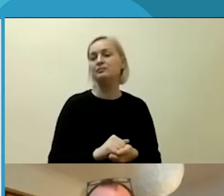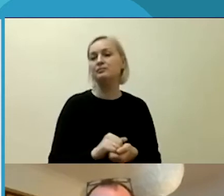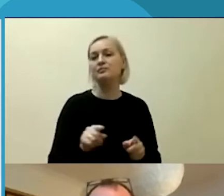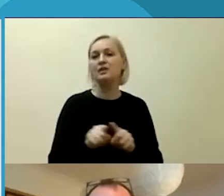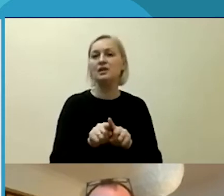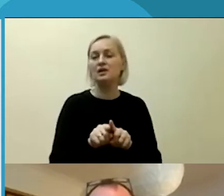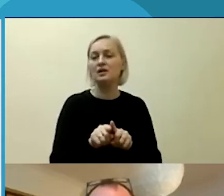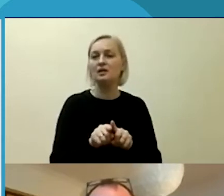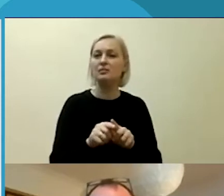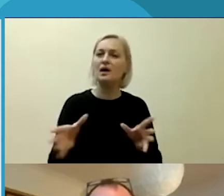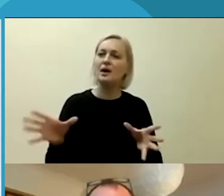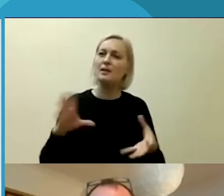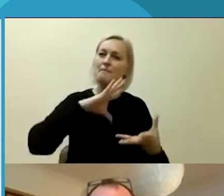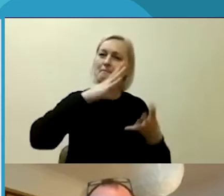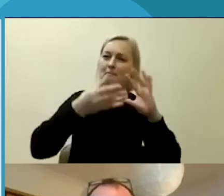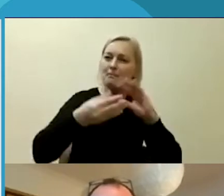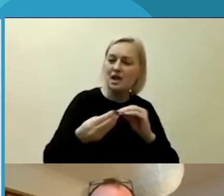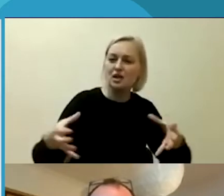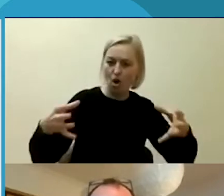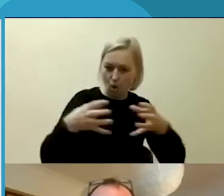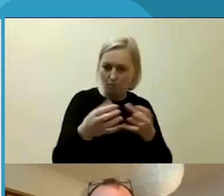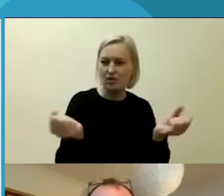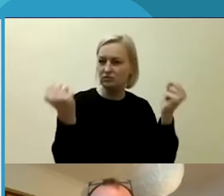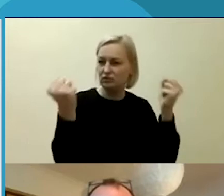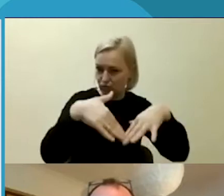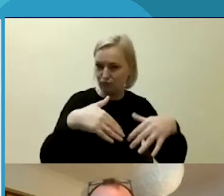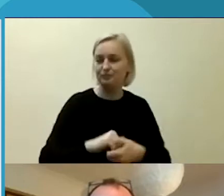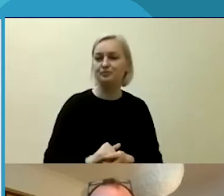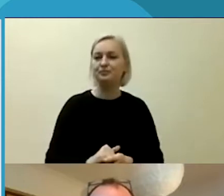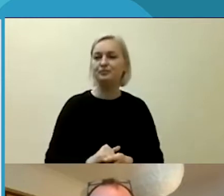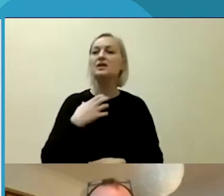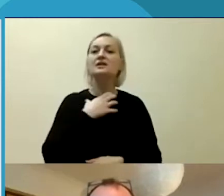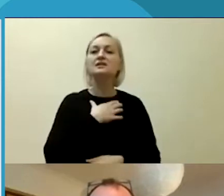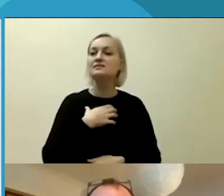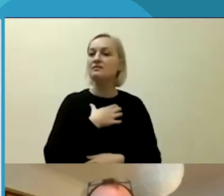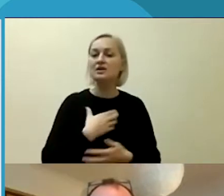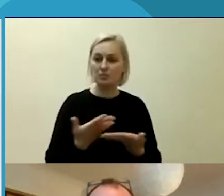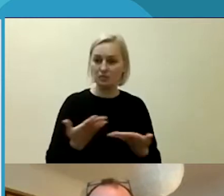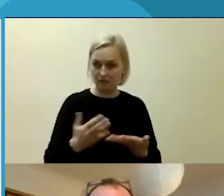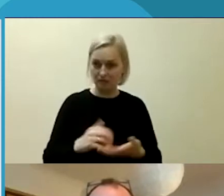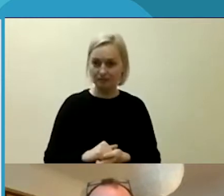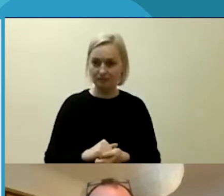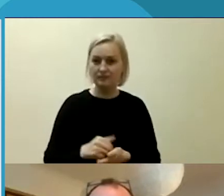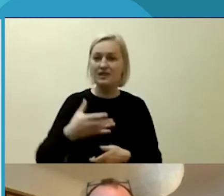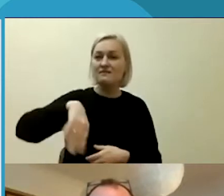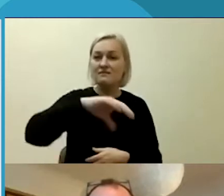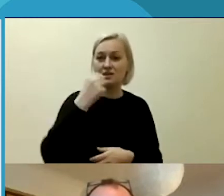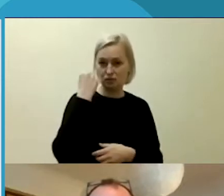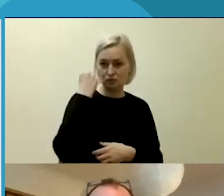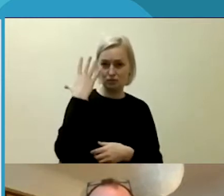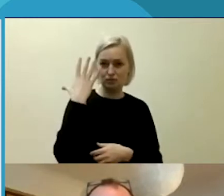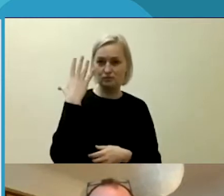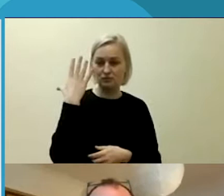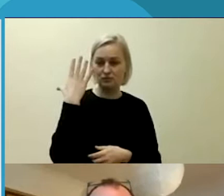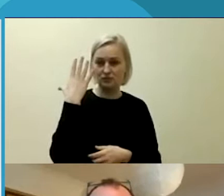bendroms kampanijoms tas organizacijas. Labai svarbu, kad visi suprastų, kas yra